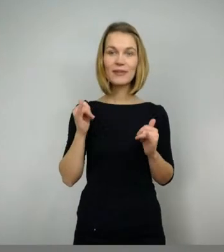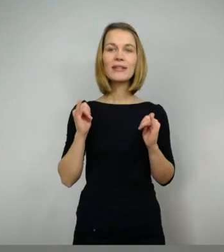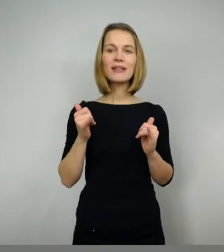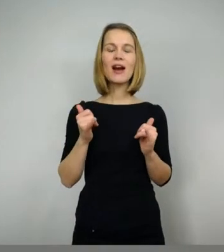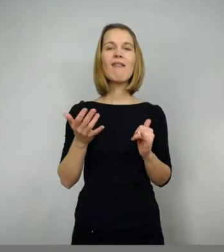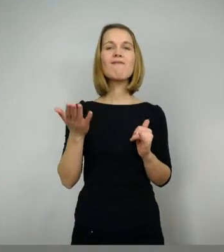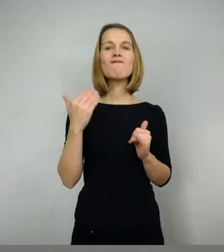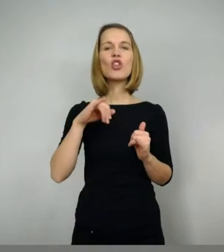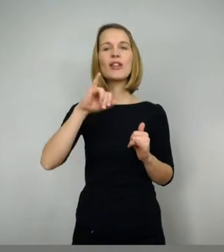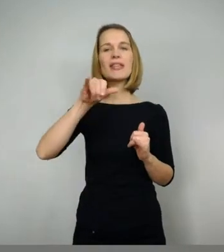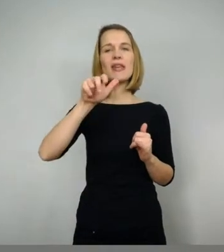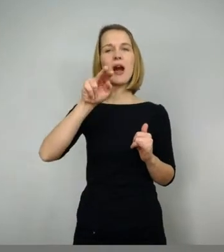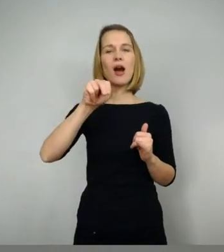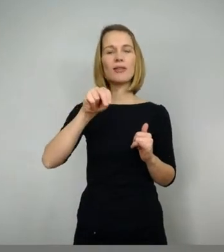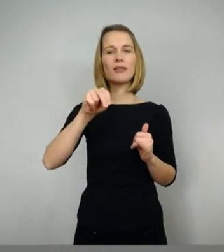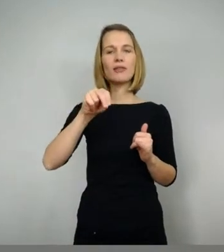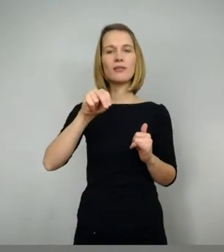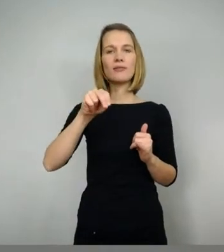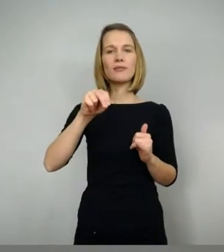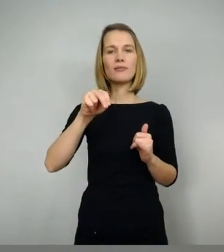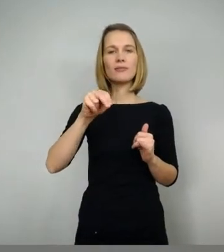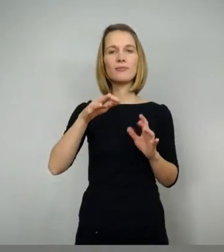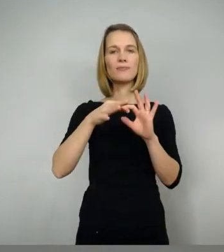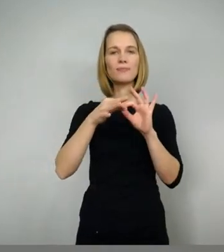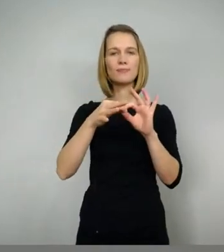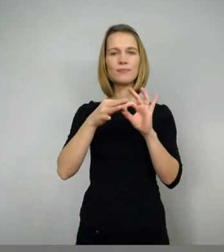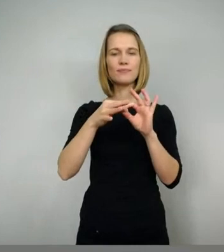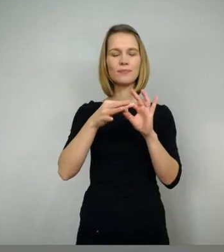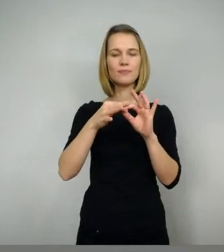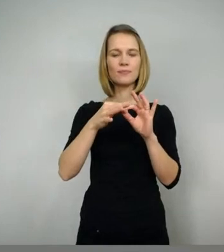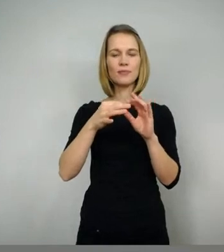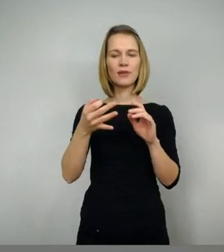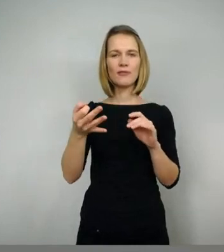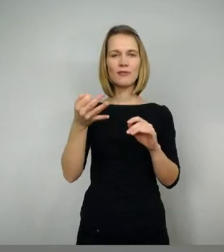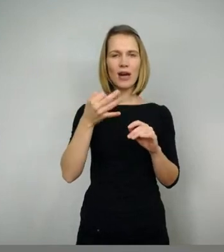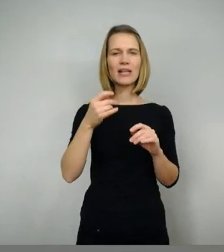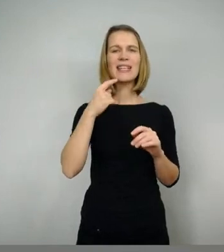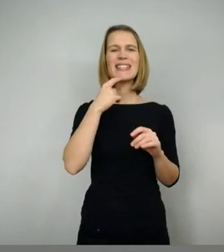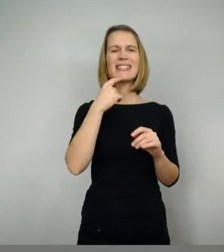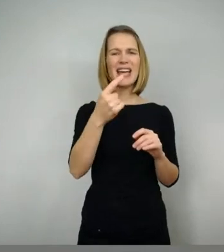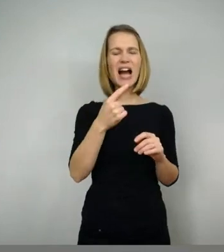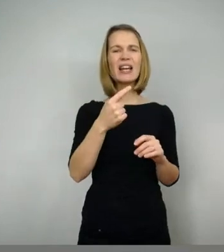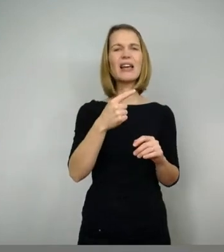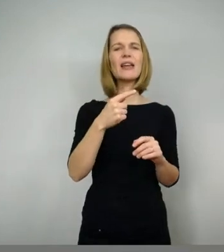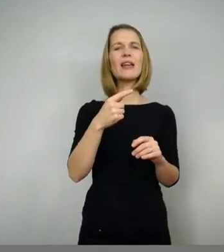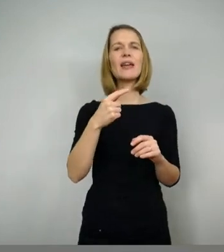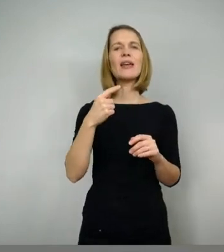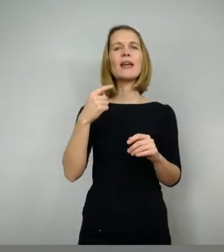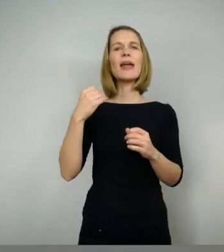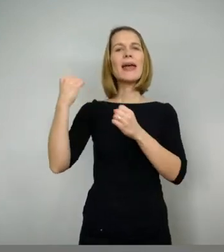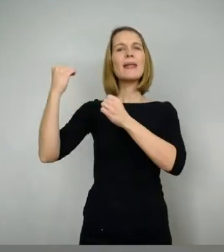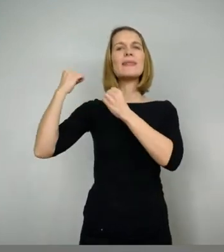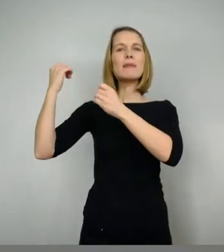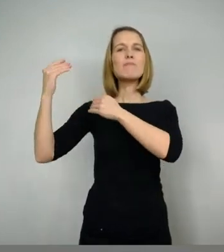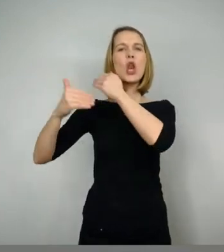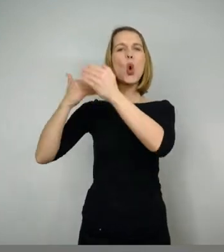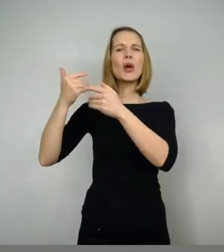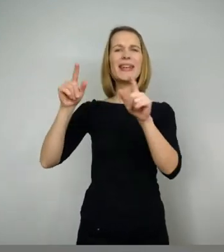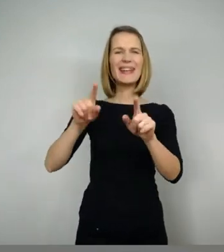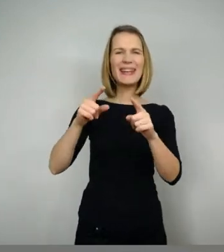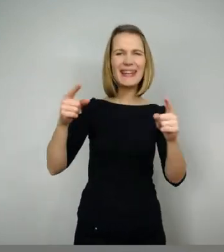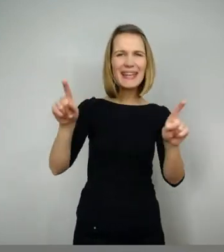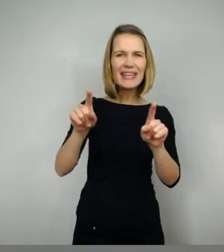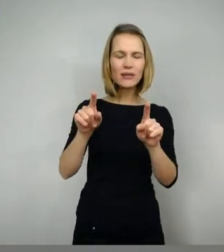Zu diesem Termin, das sage ich mal, Lied. Also er fragt, das heißt ja Nibelungen-Lied. War es denn auch ein Lied? Oder es ist ja eine Geschichte, also wie kann man das